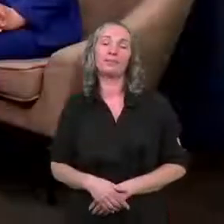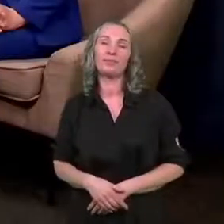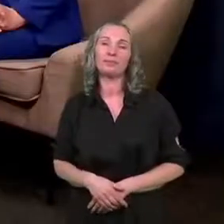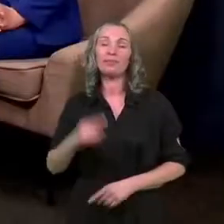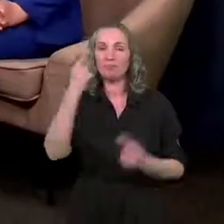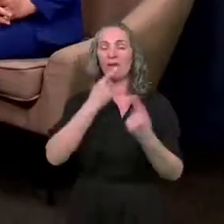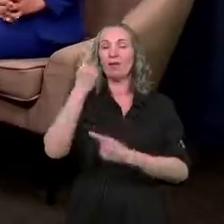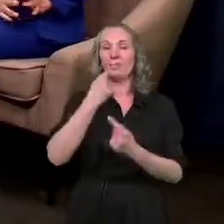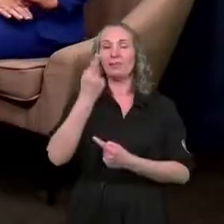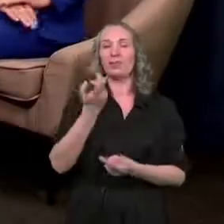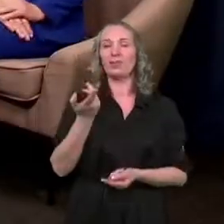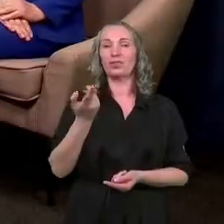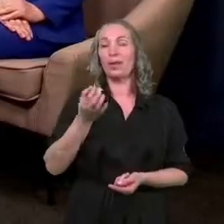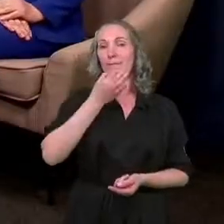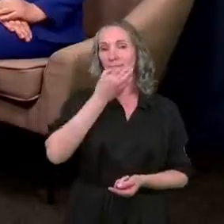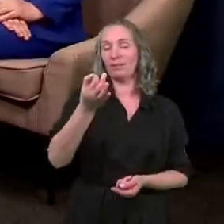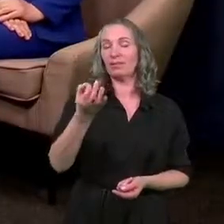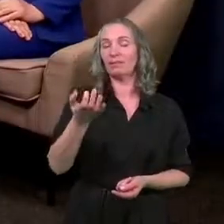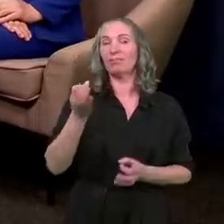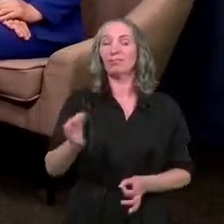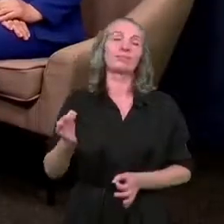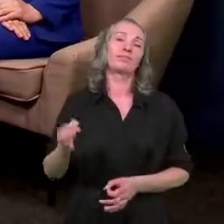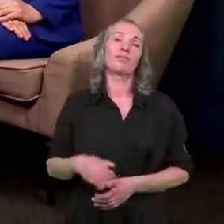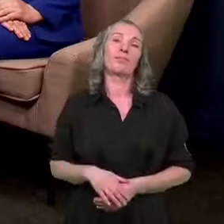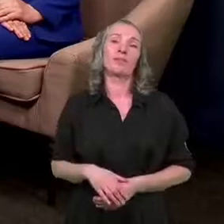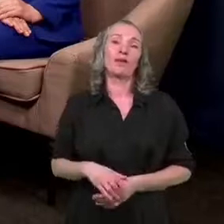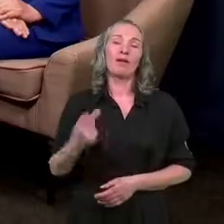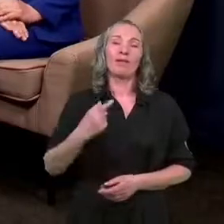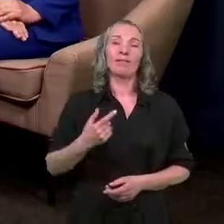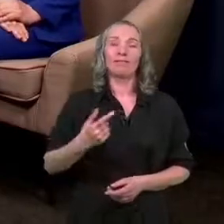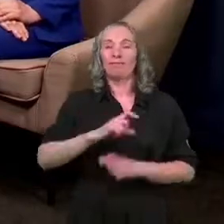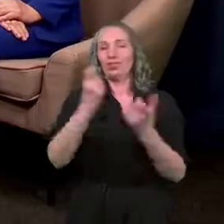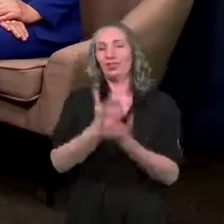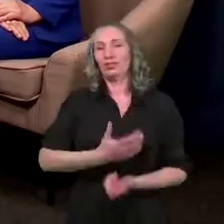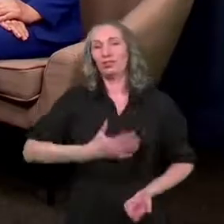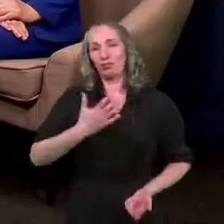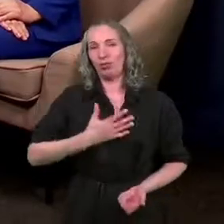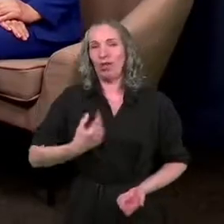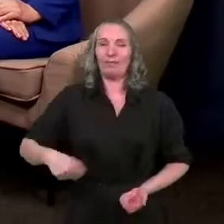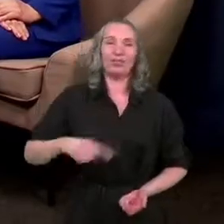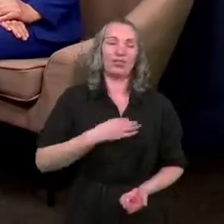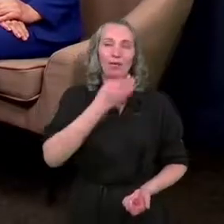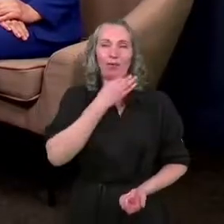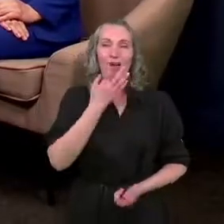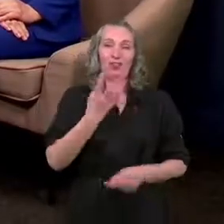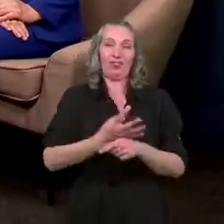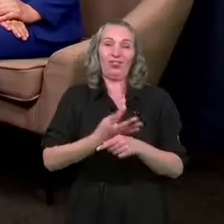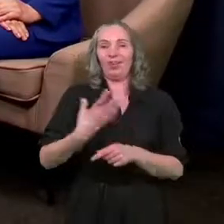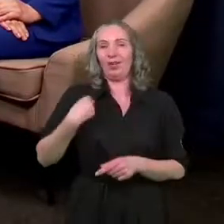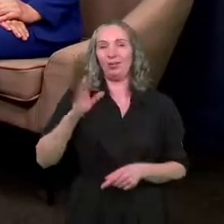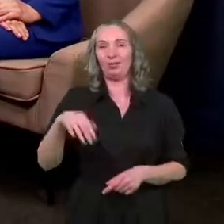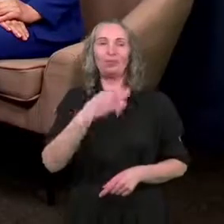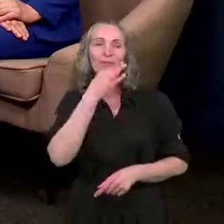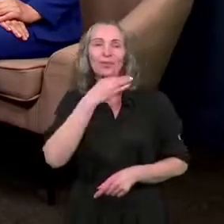Myślę, że drodzy Państwo, pytanie retoryczne. Wszyscy czujemy się młodzi, a tym bardziej 40-latkowie.